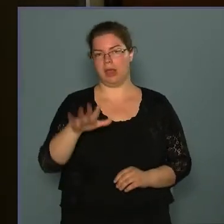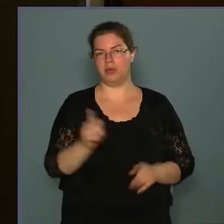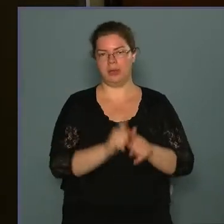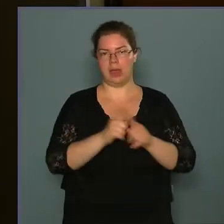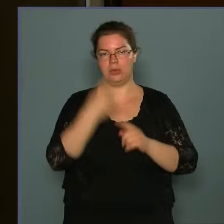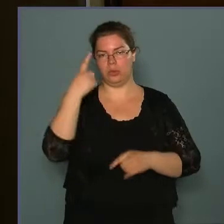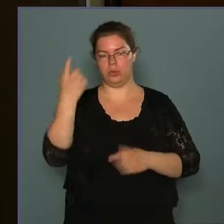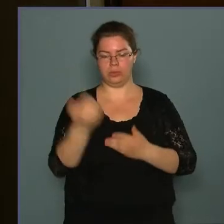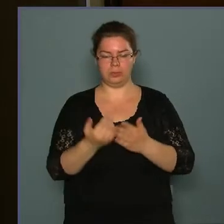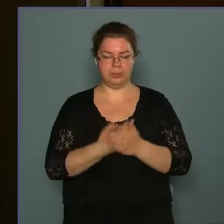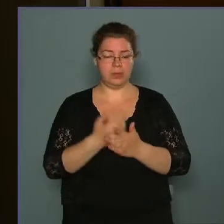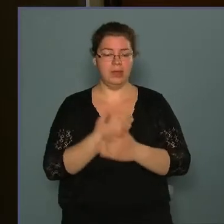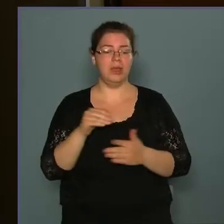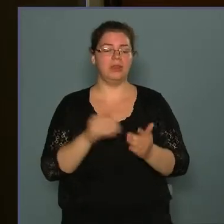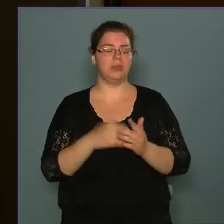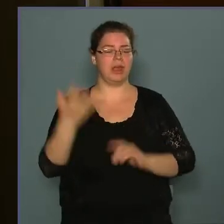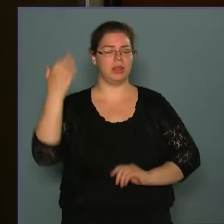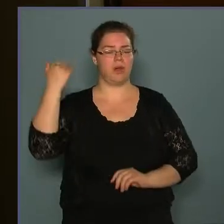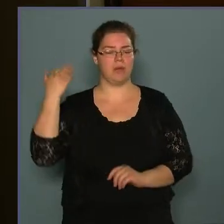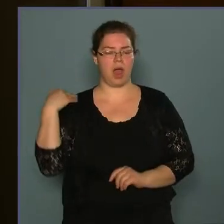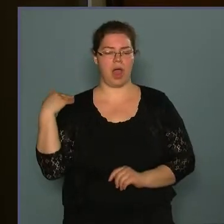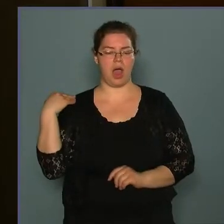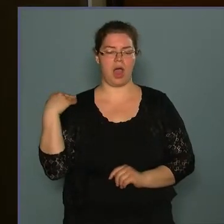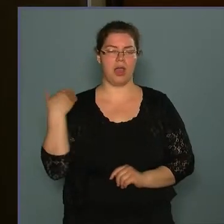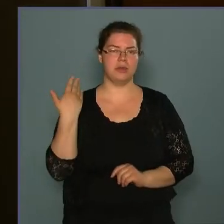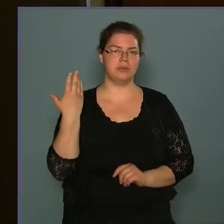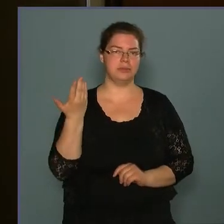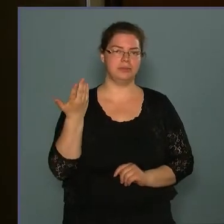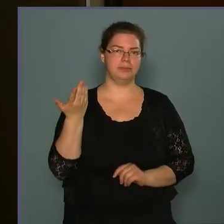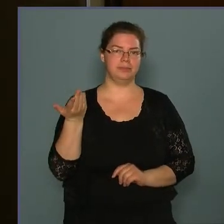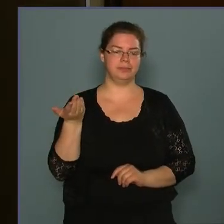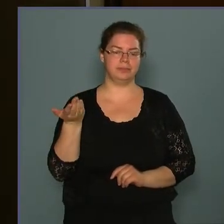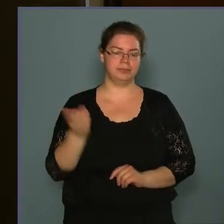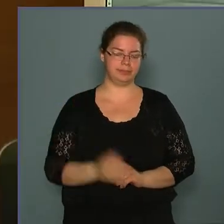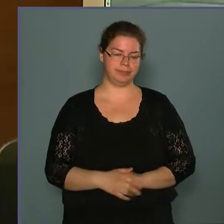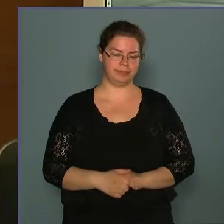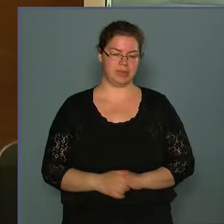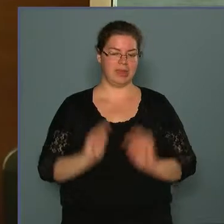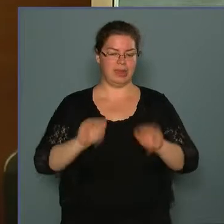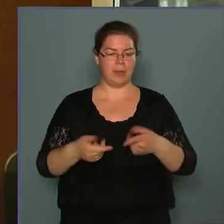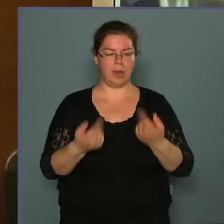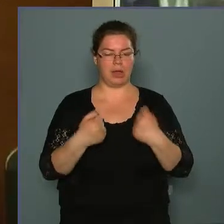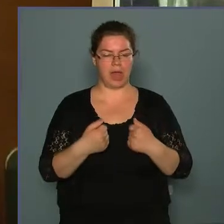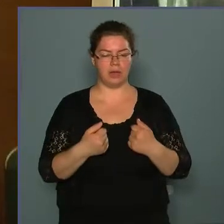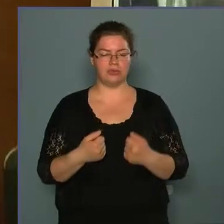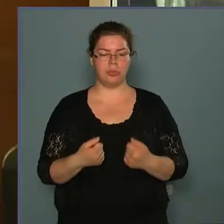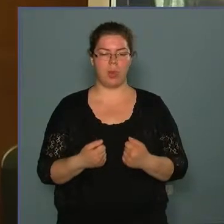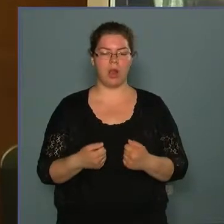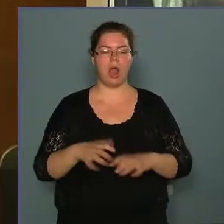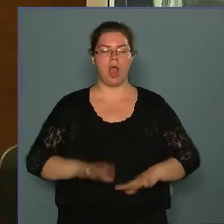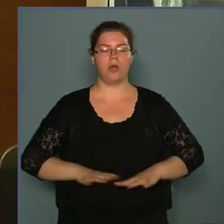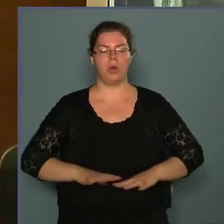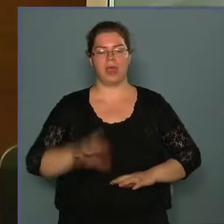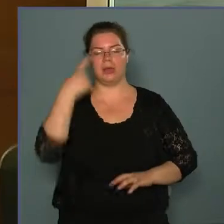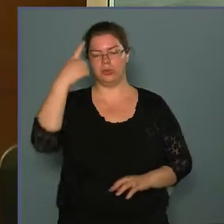illetve még a tavalyi támogatásból a konyhát